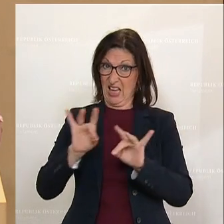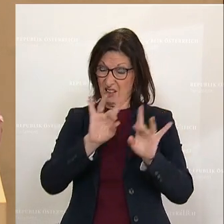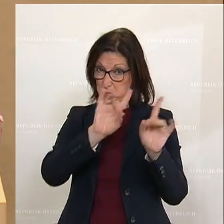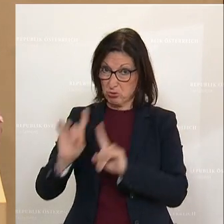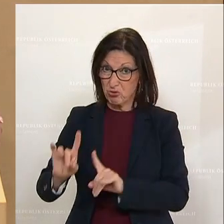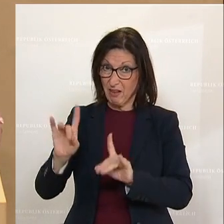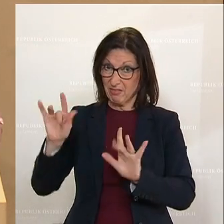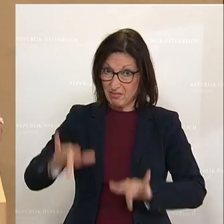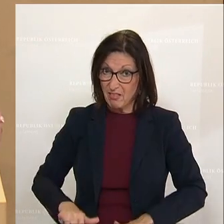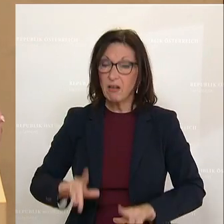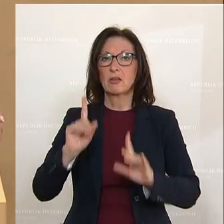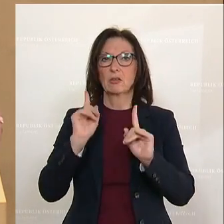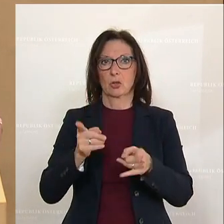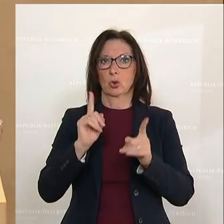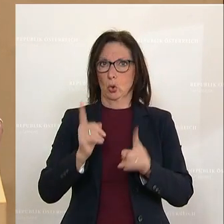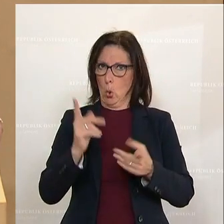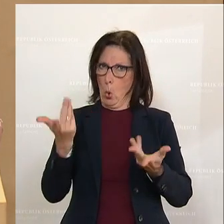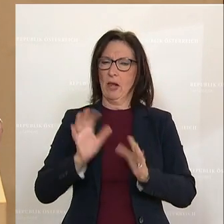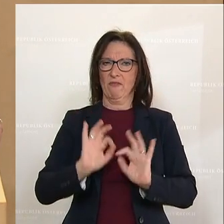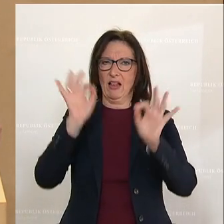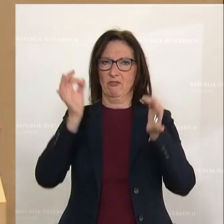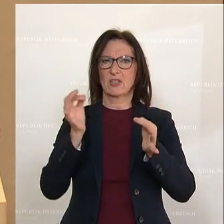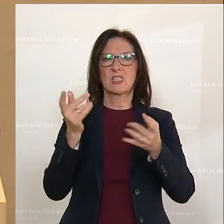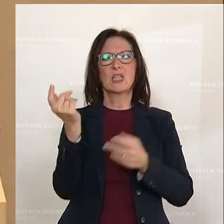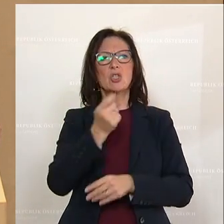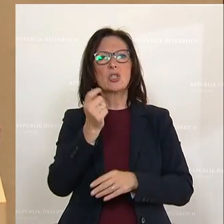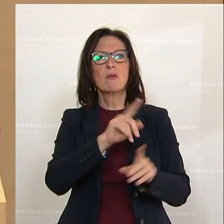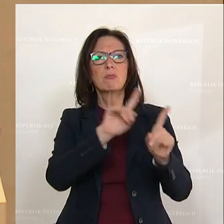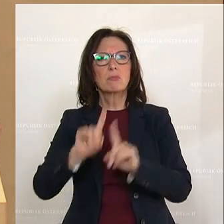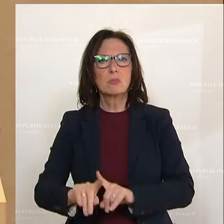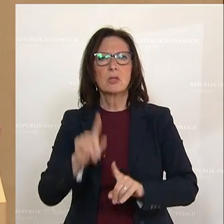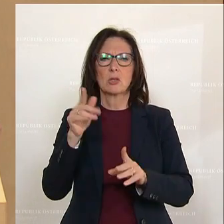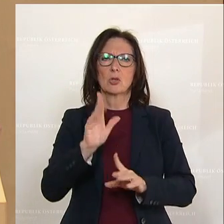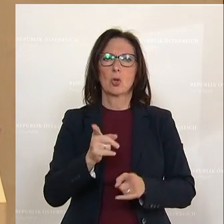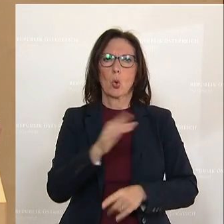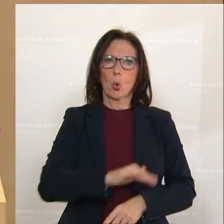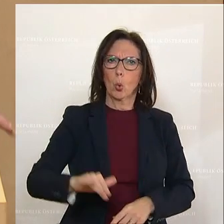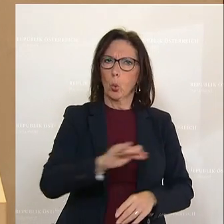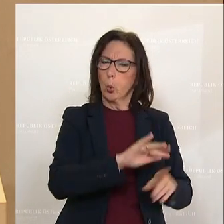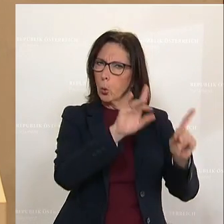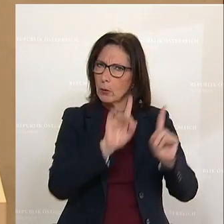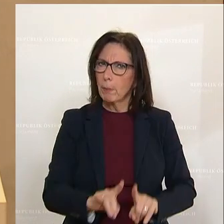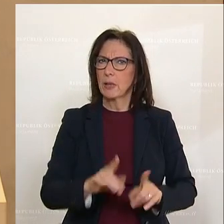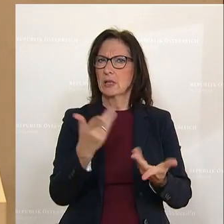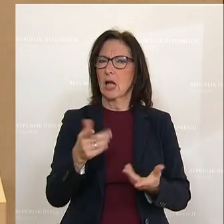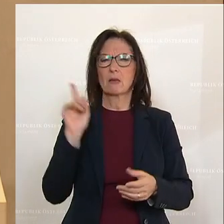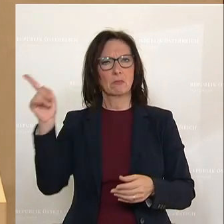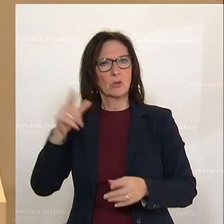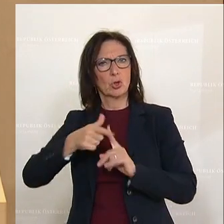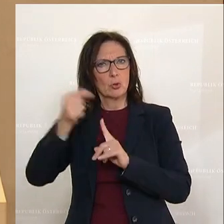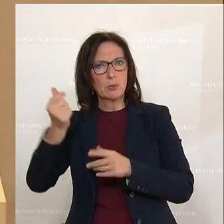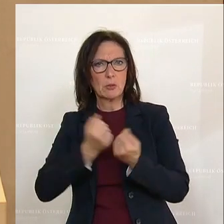Strafandrohung des qualifizierten Tatbestandes, auch für die Begehung des Grundtatbestandes durch Spitzenpolitikerinnen wie insbesondere Bundeskanzlerinnen,